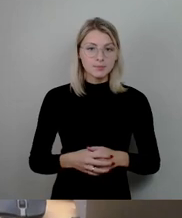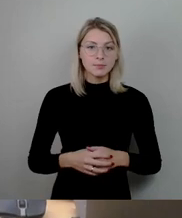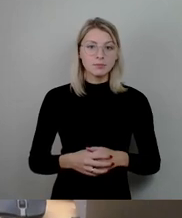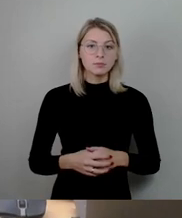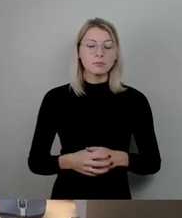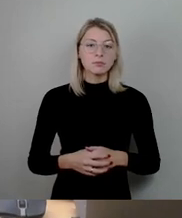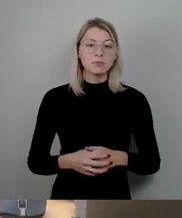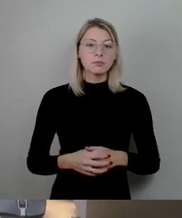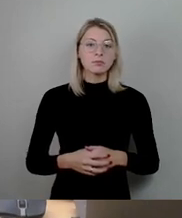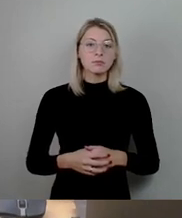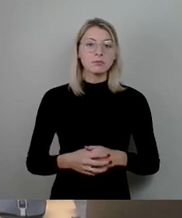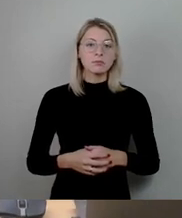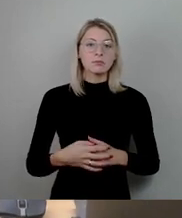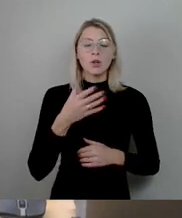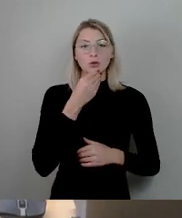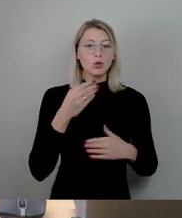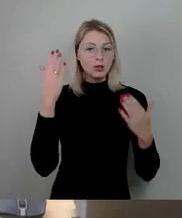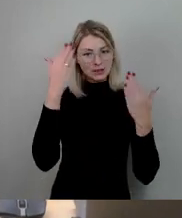Ein schönes Nachtleben heute.